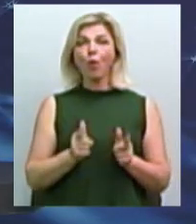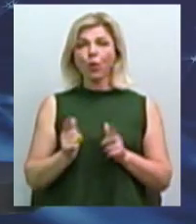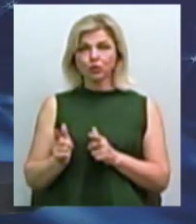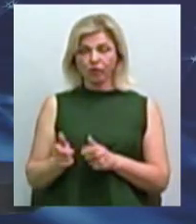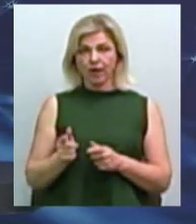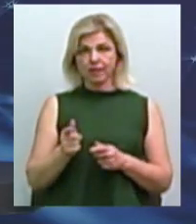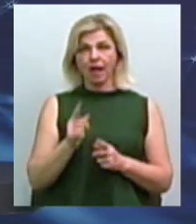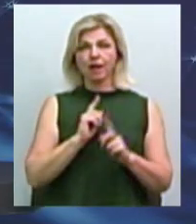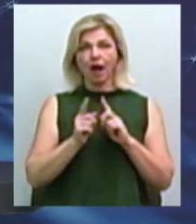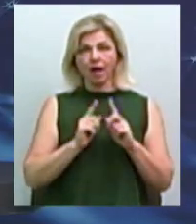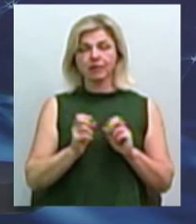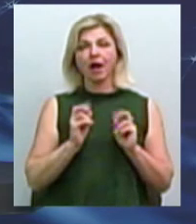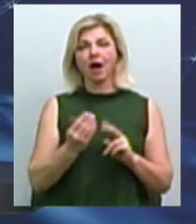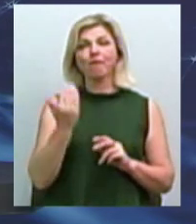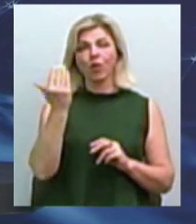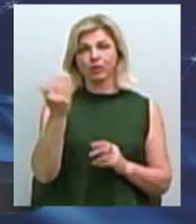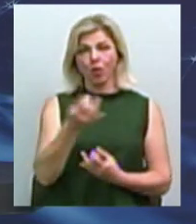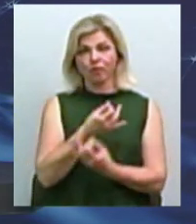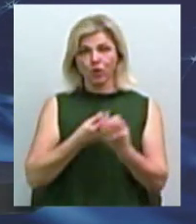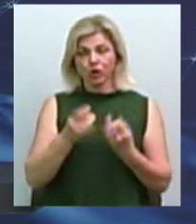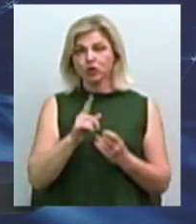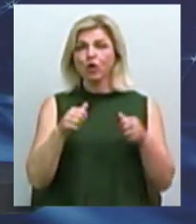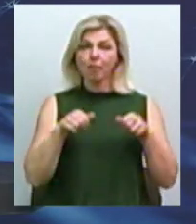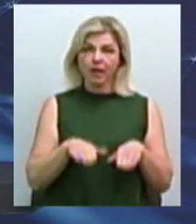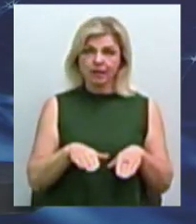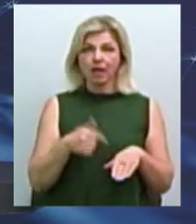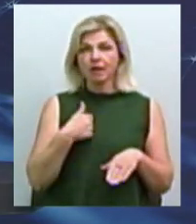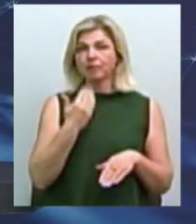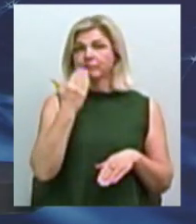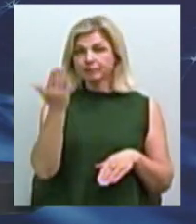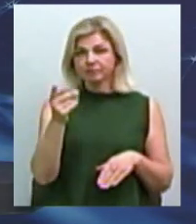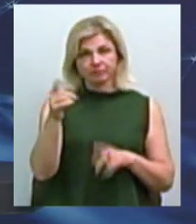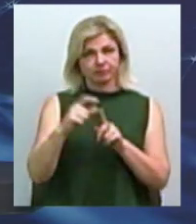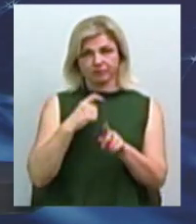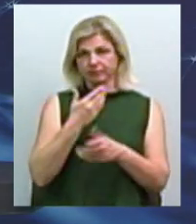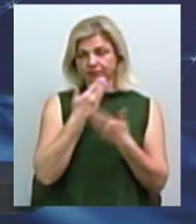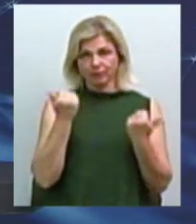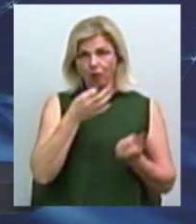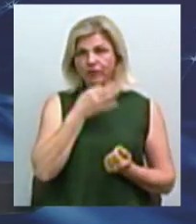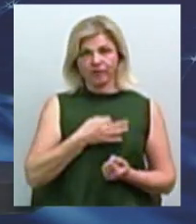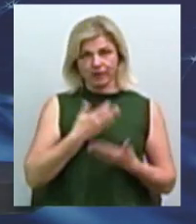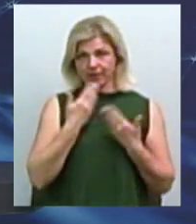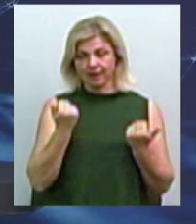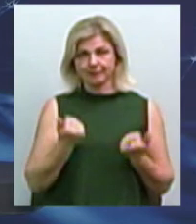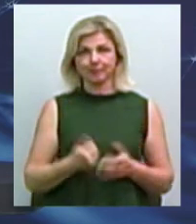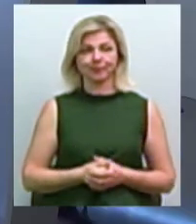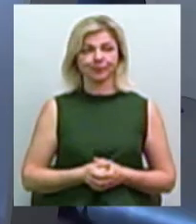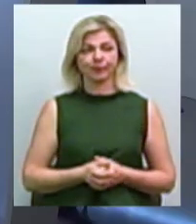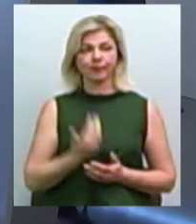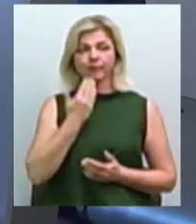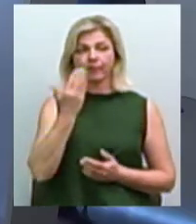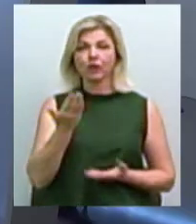комітеті, з чого вони обговорювали, що вони прийняли, що вони не прийняли. Я йому задала питання, але він не відповів. Чи беруть участь в